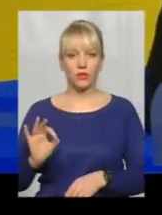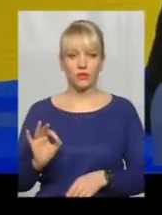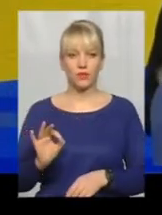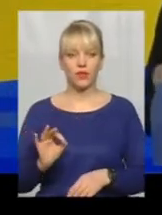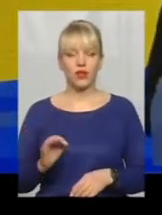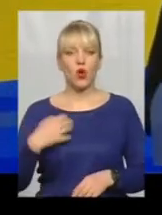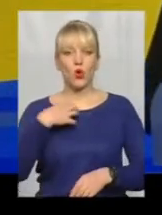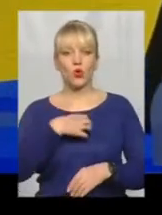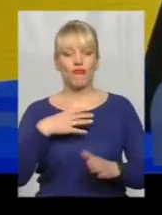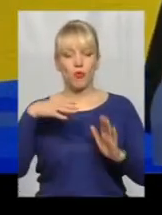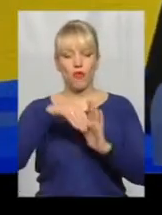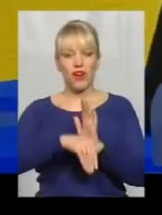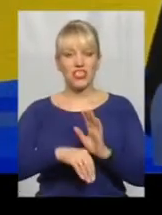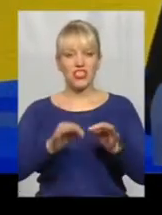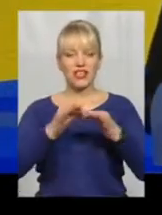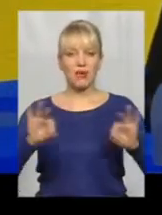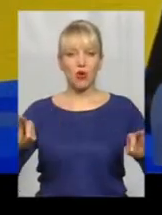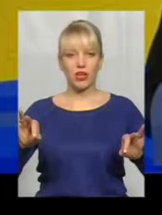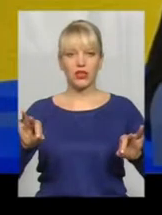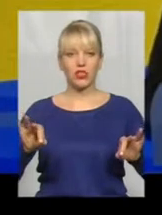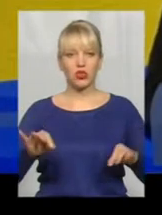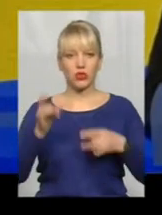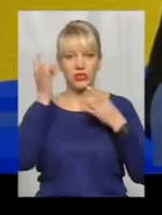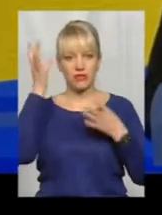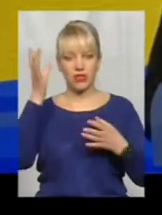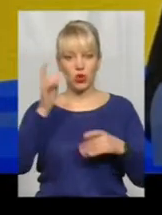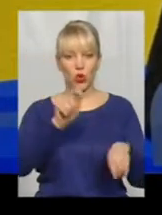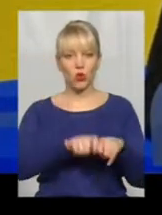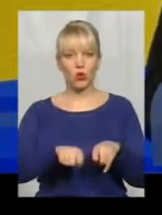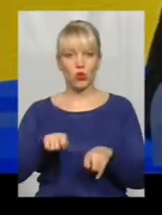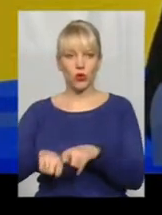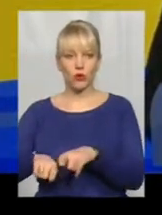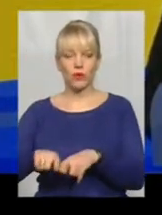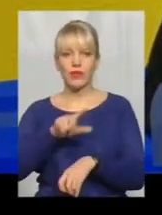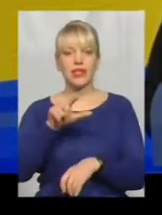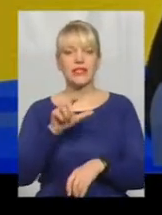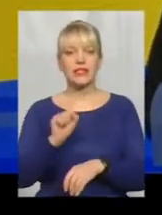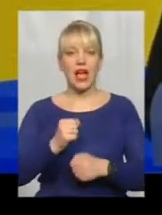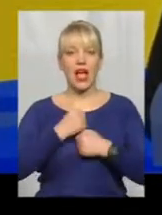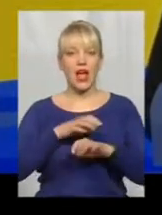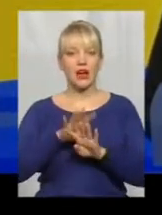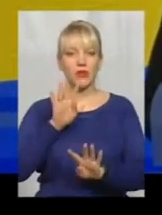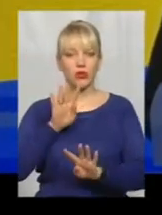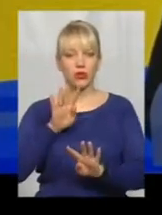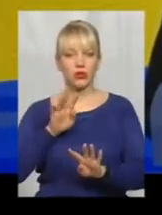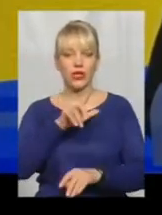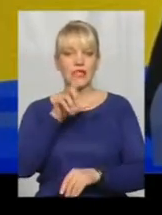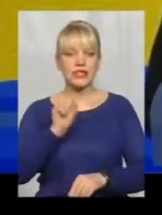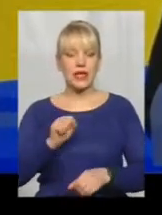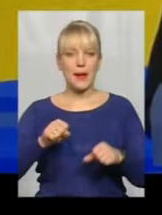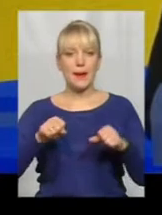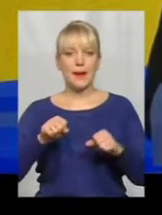Ключове впровадження демократичного цивільного контролю за армію, за